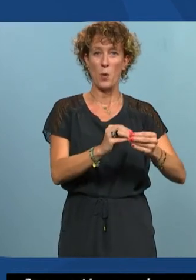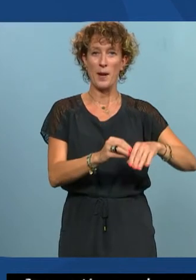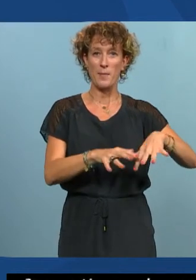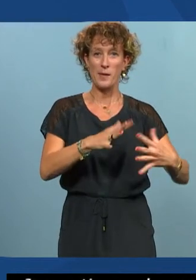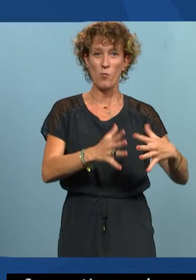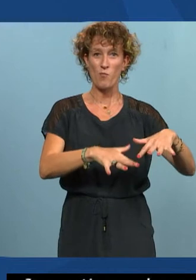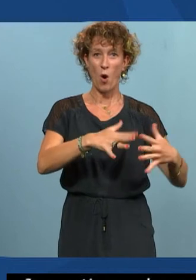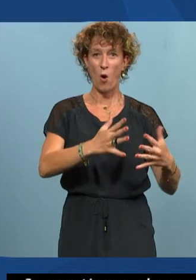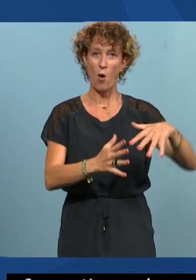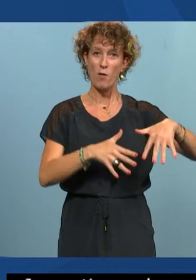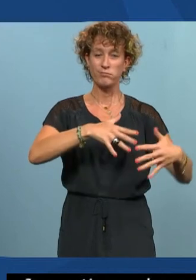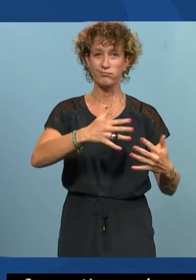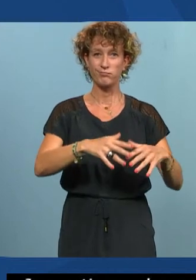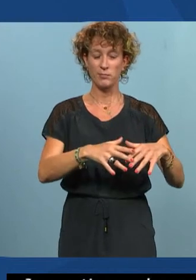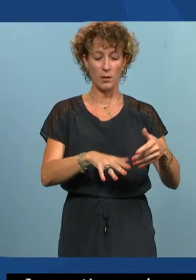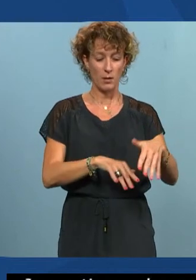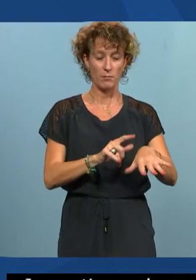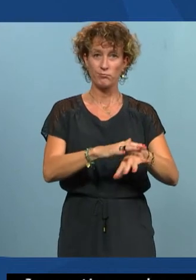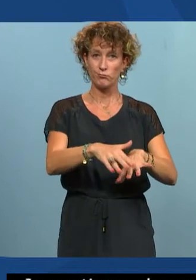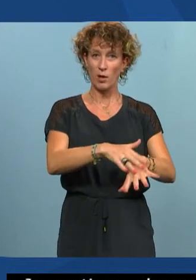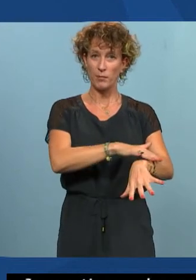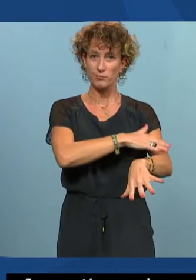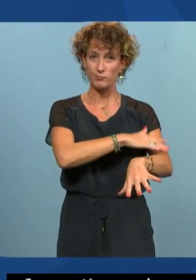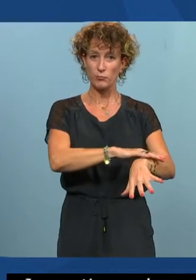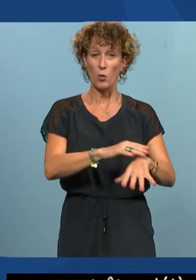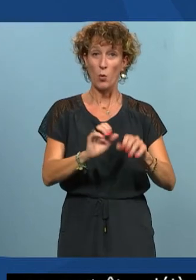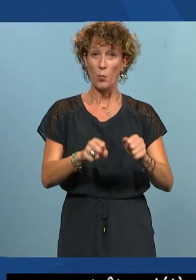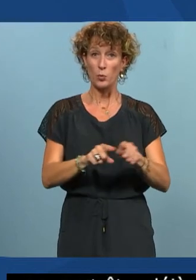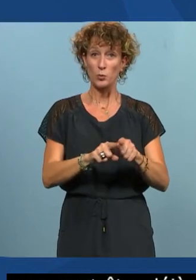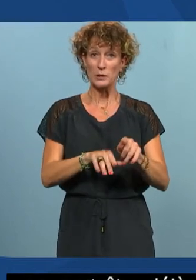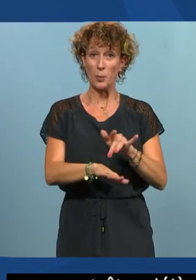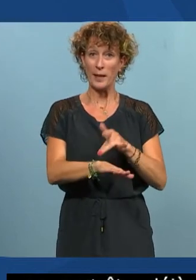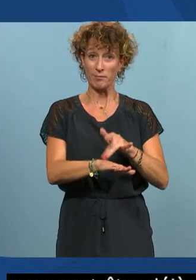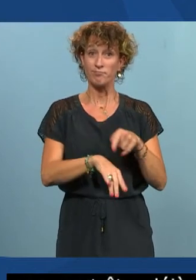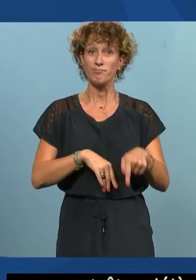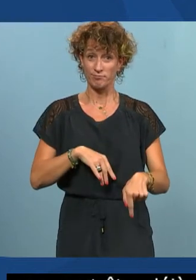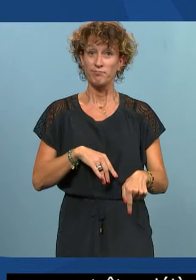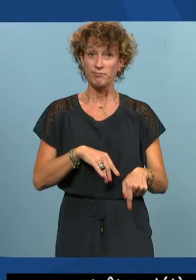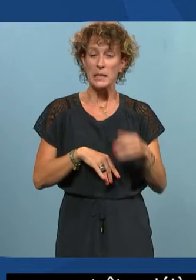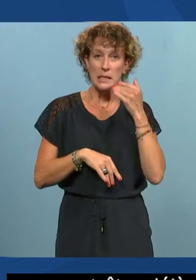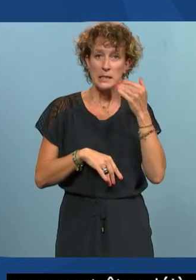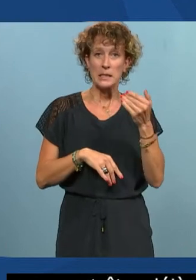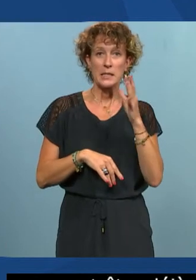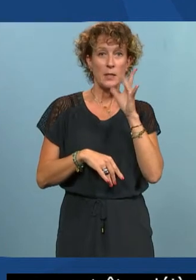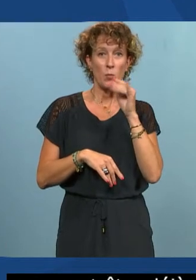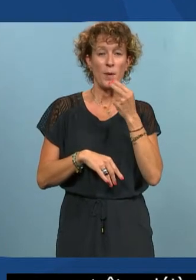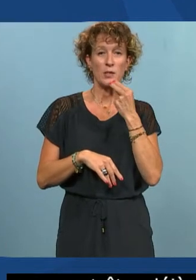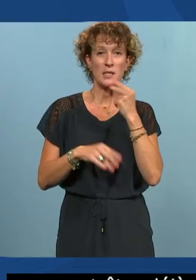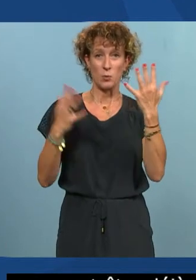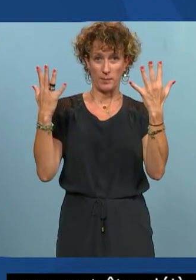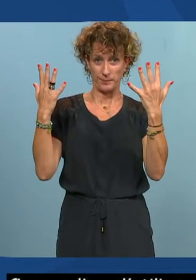au niveau des membres supérieurs. On peut l'utiliser au pied aussi également si on ne peut pas l'utiliser, ses membres supérieurs.